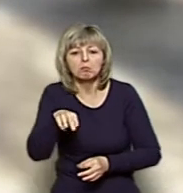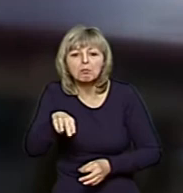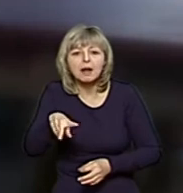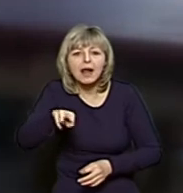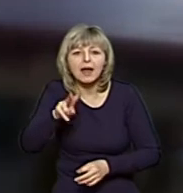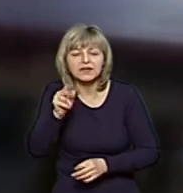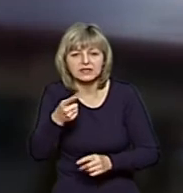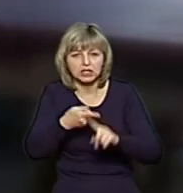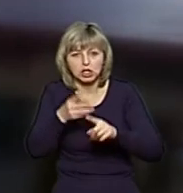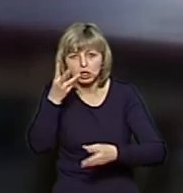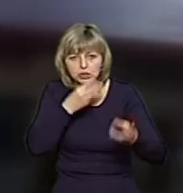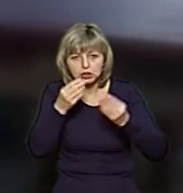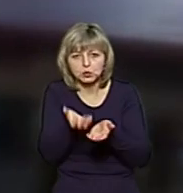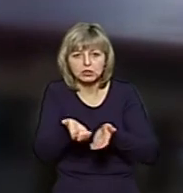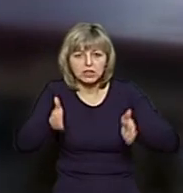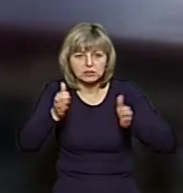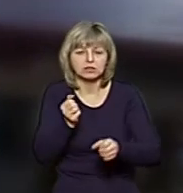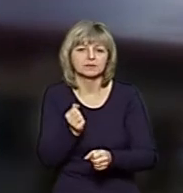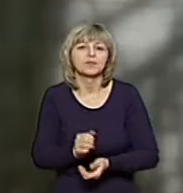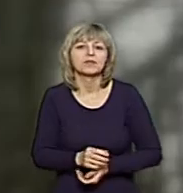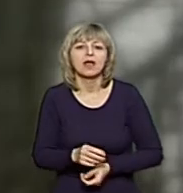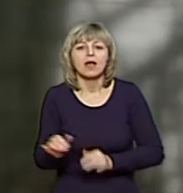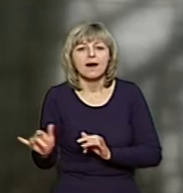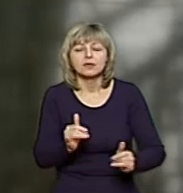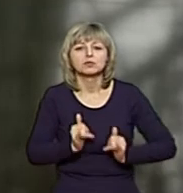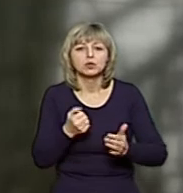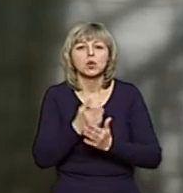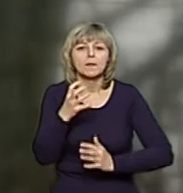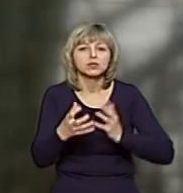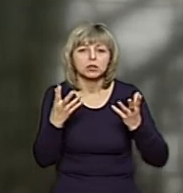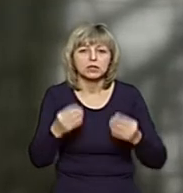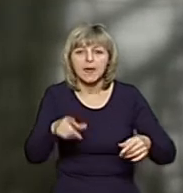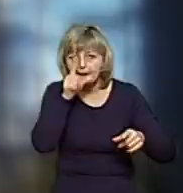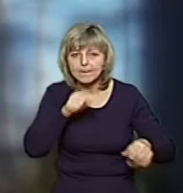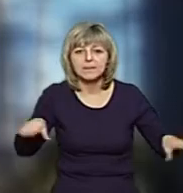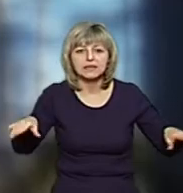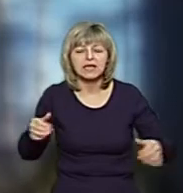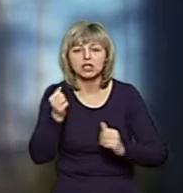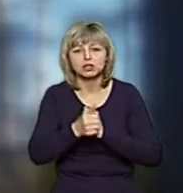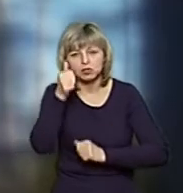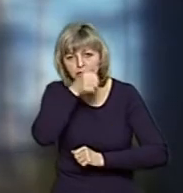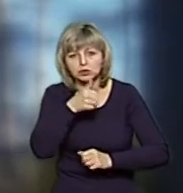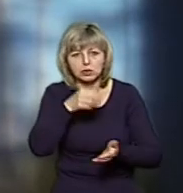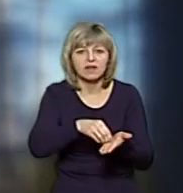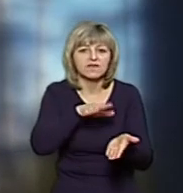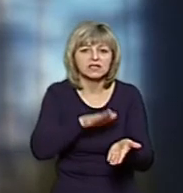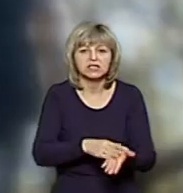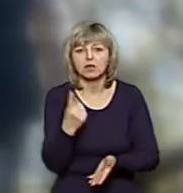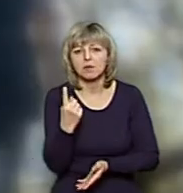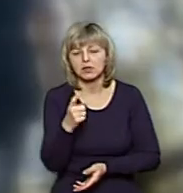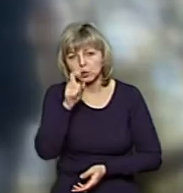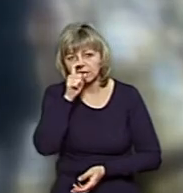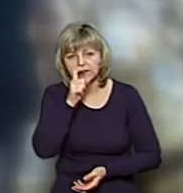гніздо, виготовлене в поліні. Акцію приурочили до Міжнародного дня птахів, який щорічно відзначається 1